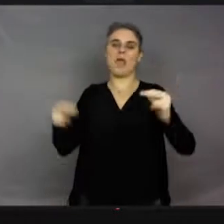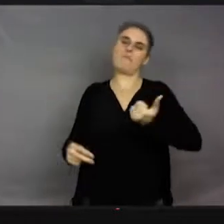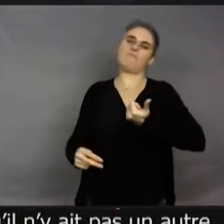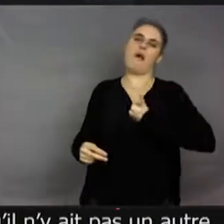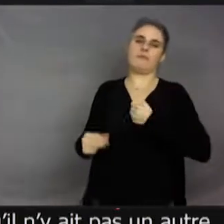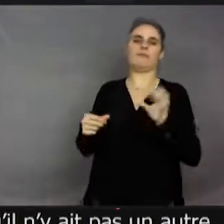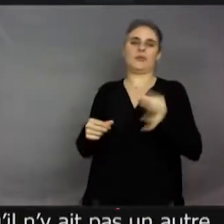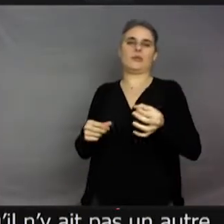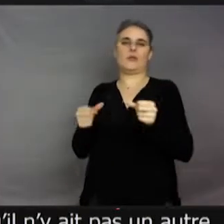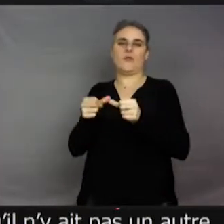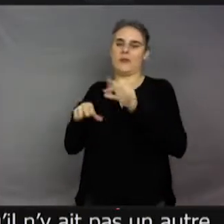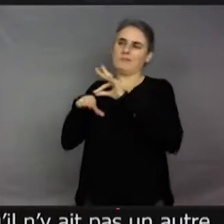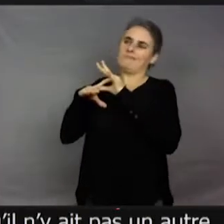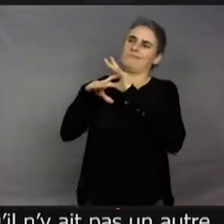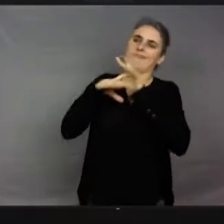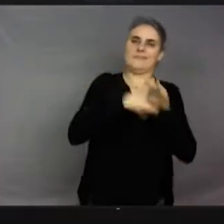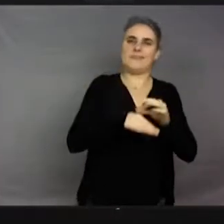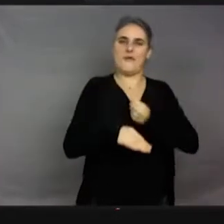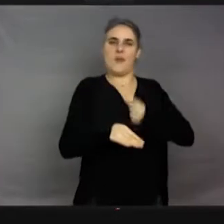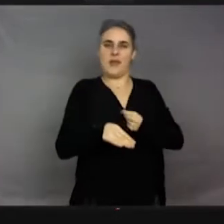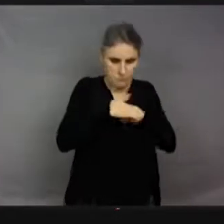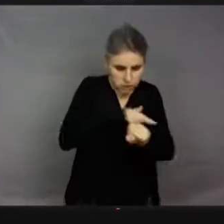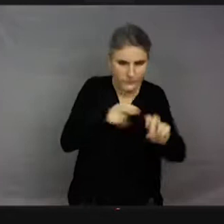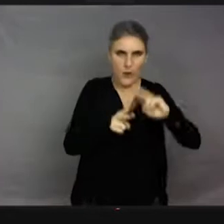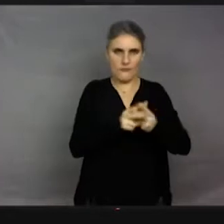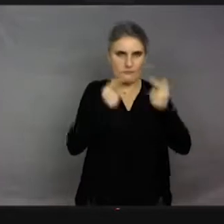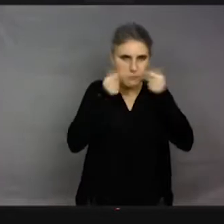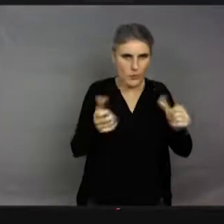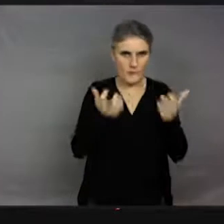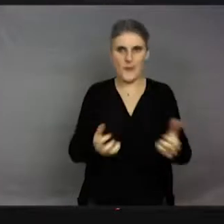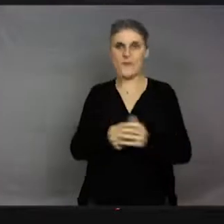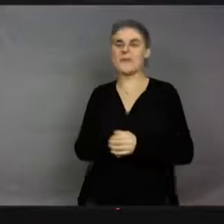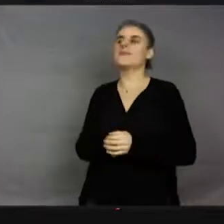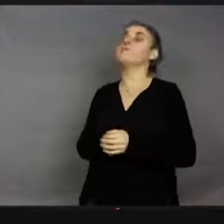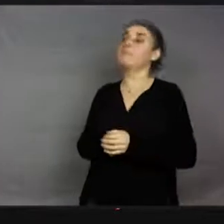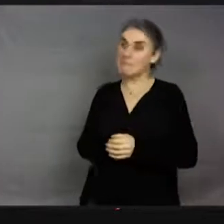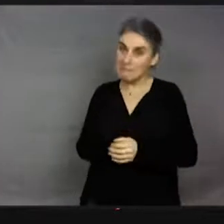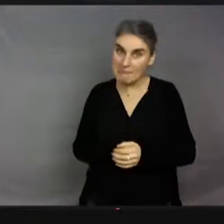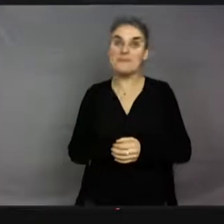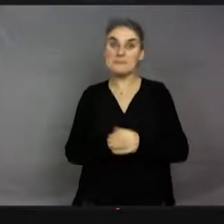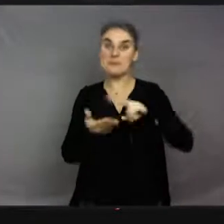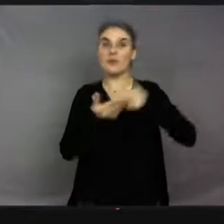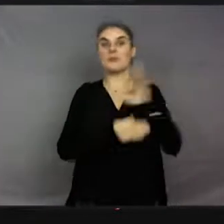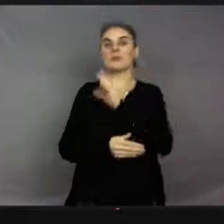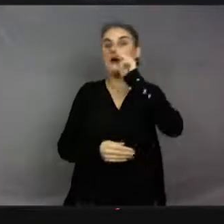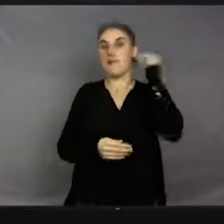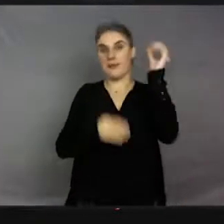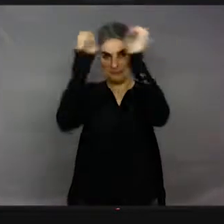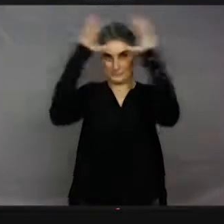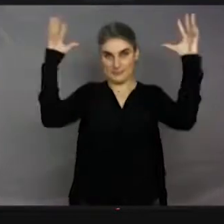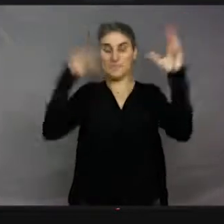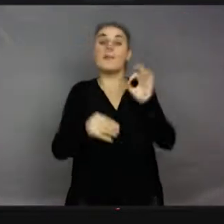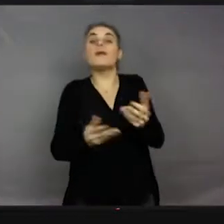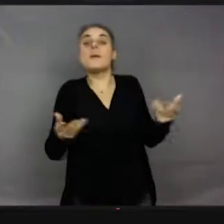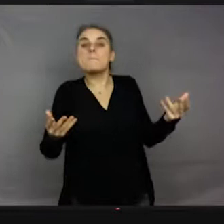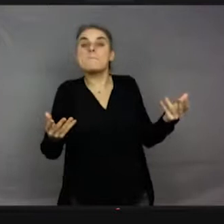la ponte. Accompagne la femelle jusqu'à la ponte. J'aime beaucoup cette façon humaine de traduire les choses. Il y ces deux visions. Si on est poète ou si on est